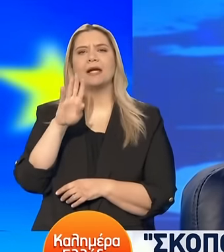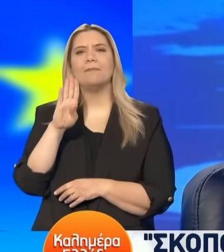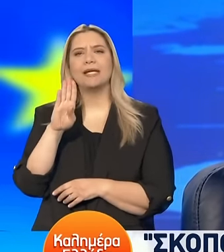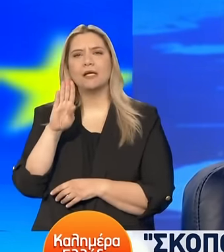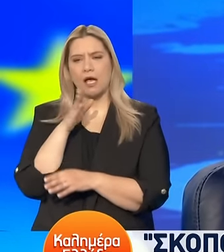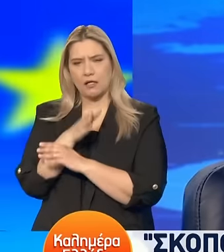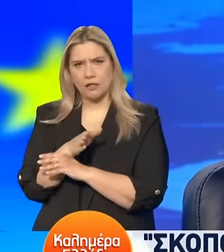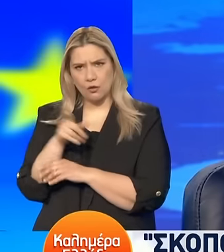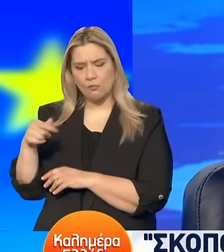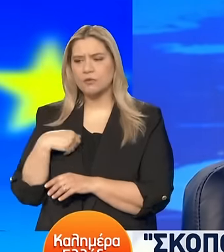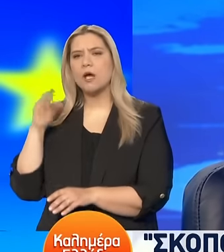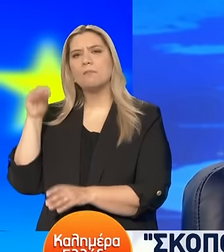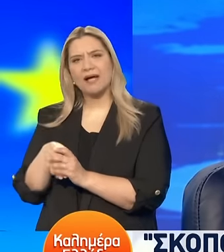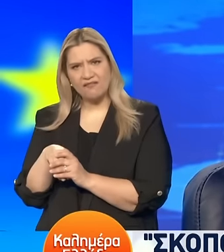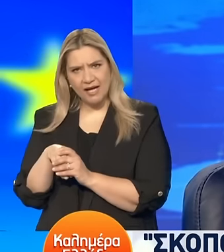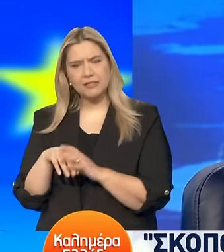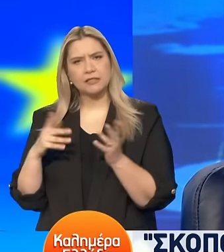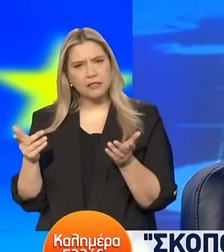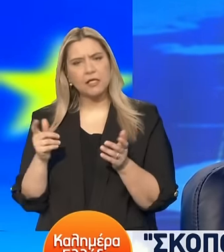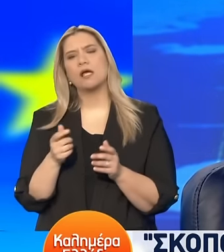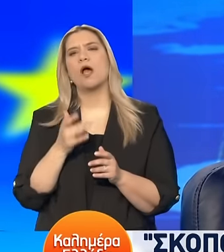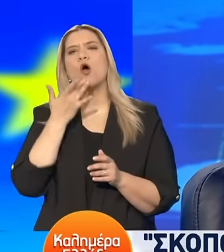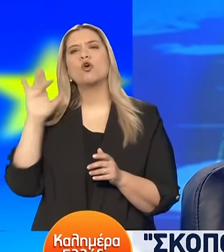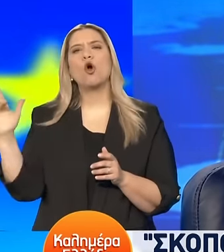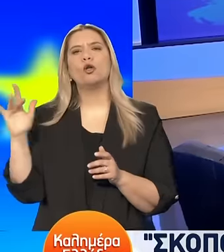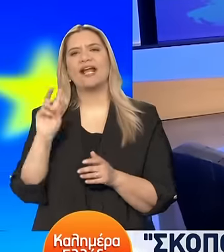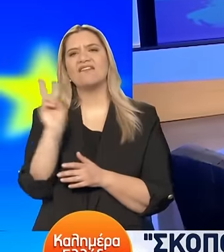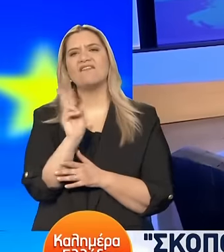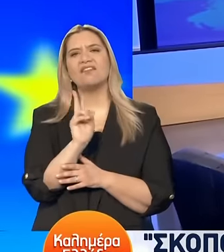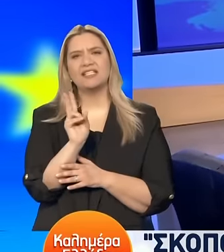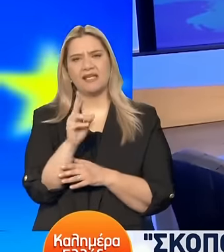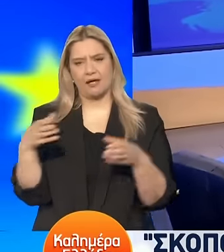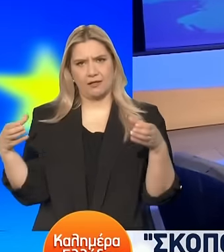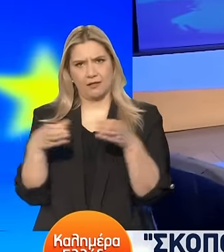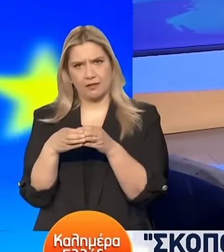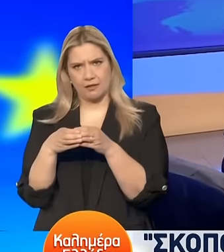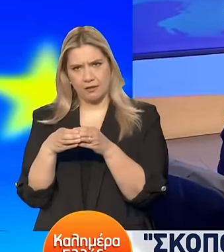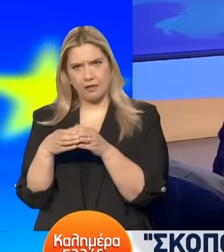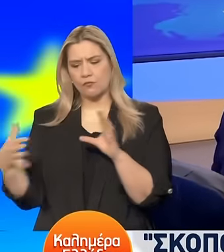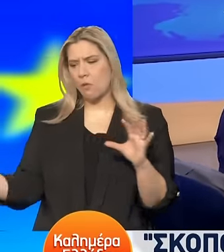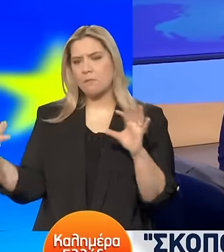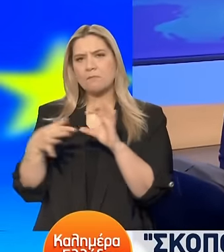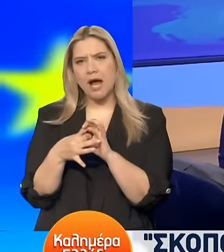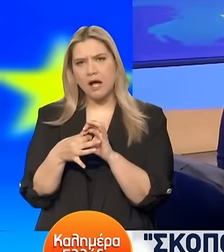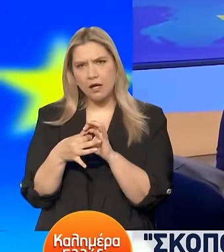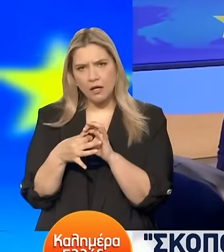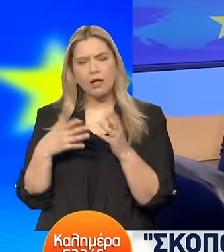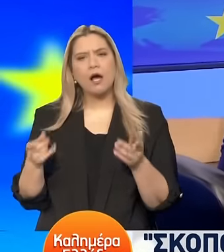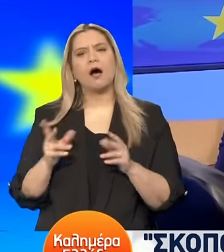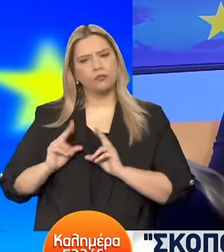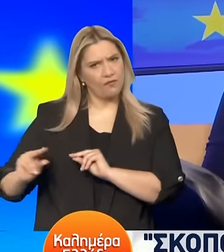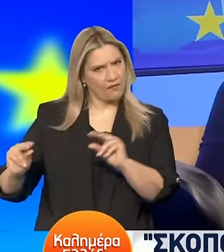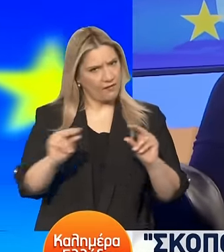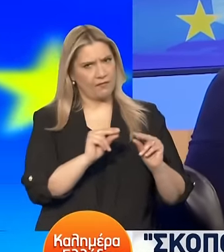παρεμβάσεις Στην Golden Visa Το αναφέρω αυτό Διότι είναι ένα πεδίο Στο οποίο μπορέσαμε να βρούμε ένα κοινό βηματισμό Με κάποια κόμματα της αντιπολίτευσης